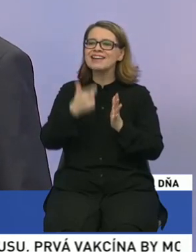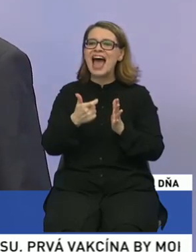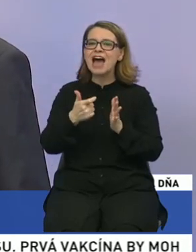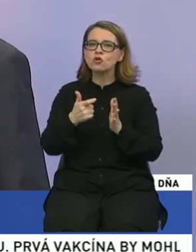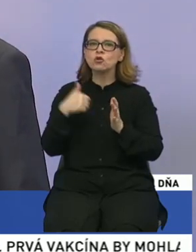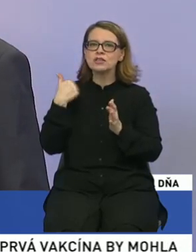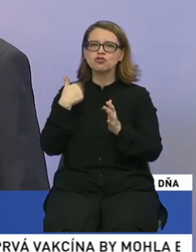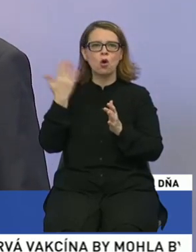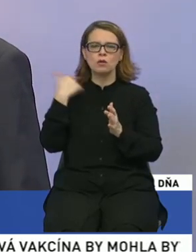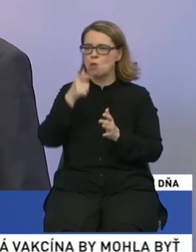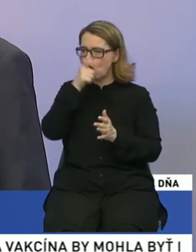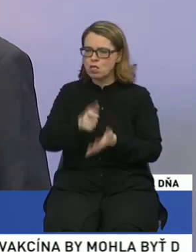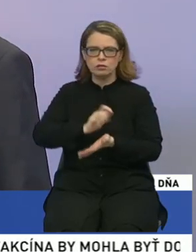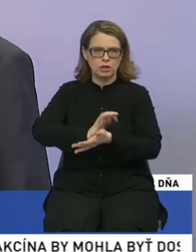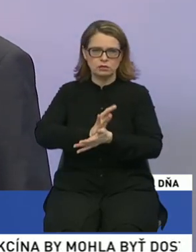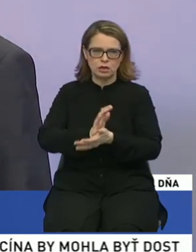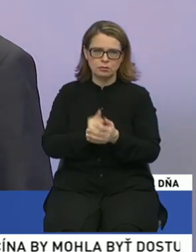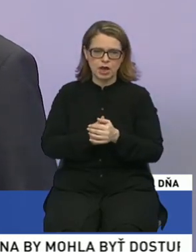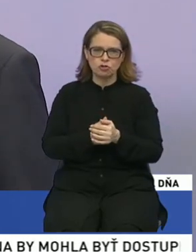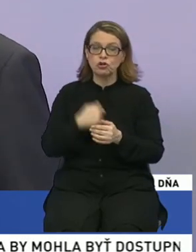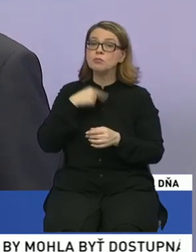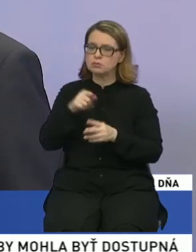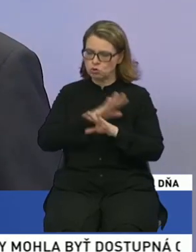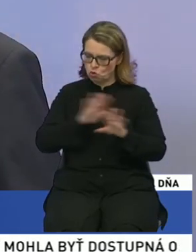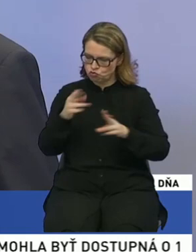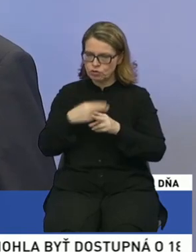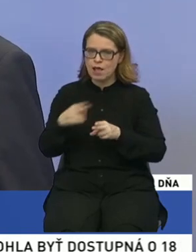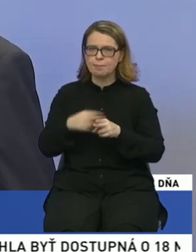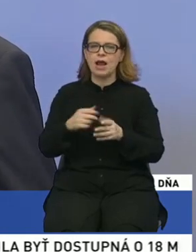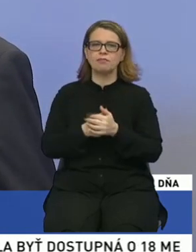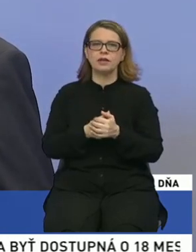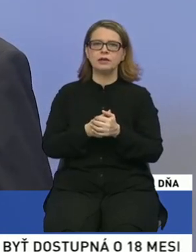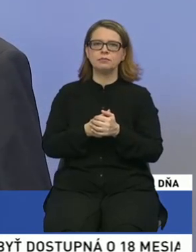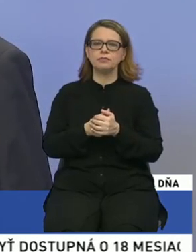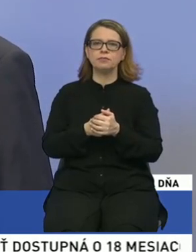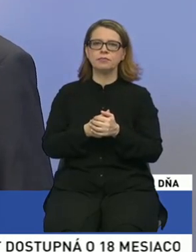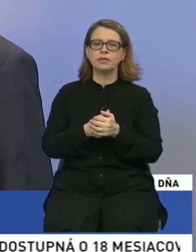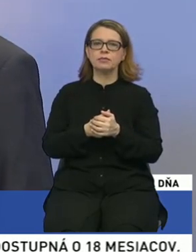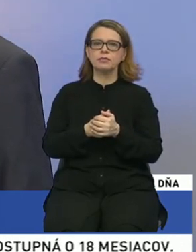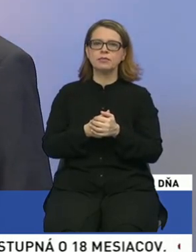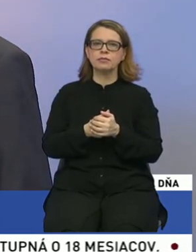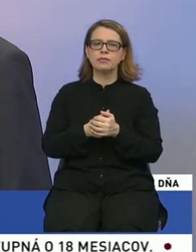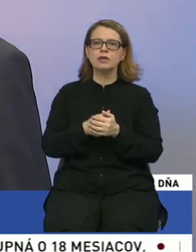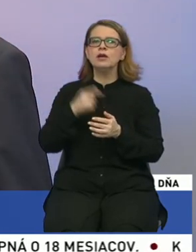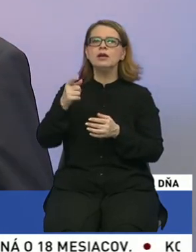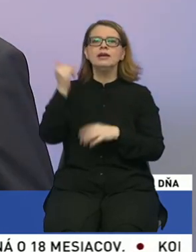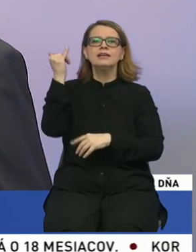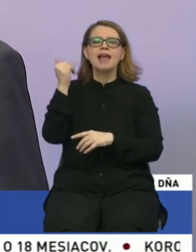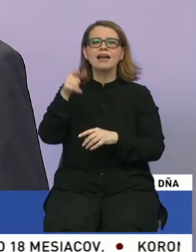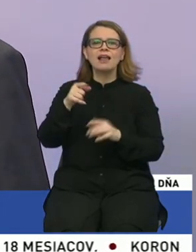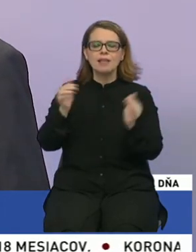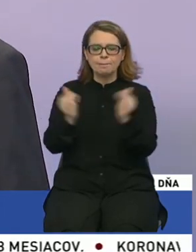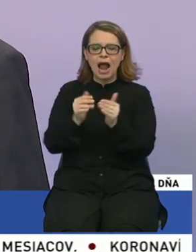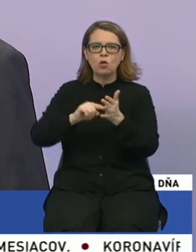diskrimináčný. Dali sme túto vec do poriadku. Samozrejme, zákraná malo triedok, o tom sa už veľa hovorilo. To sa týkalo